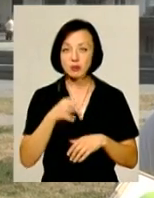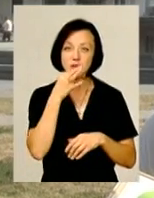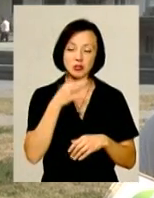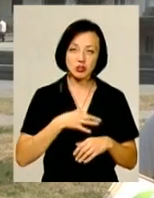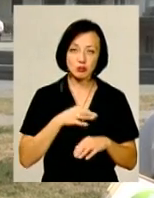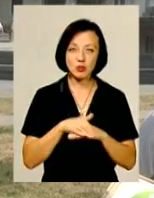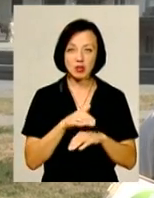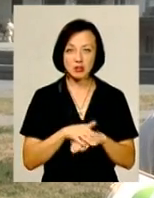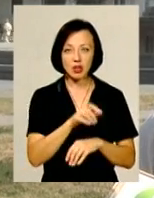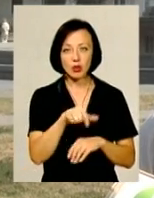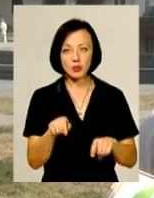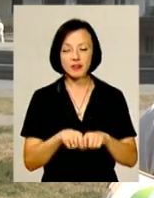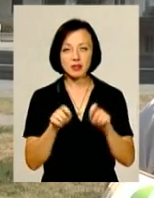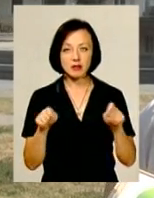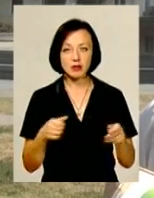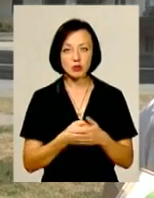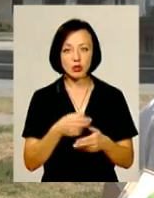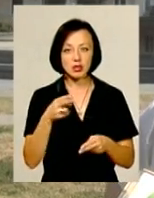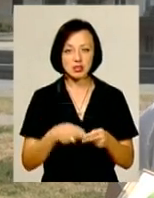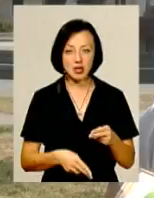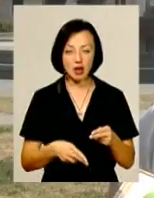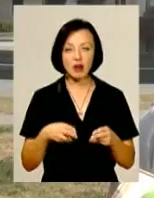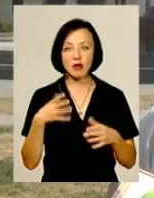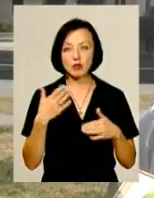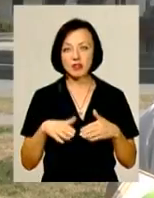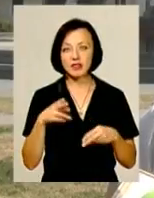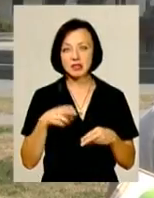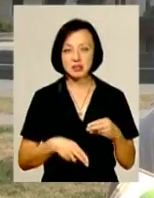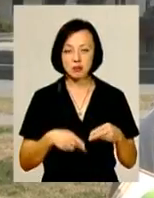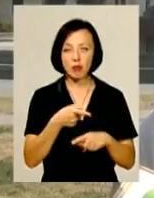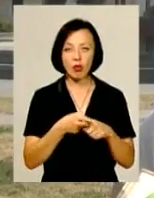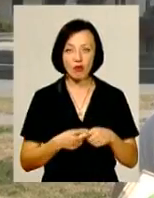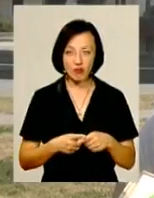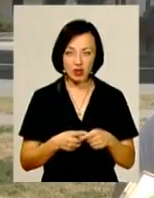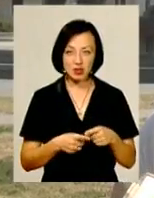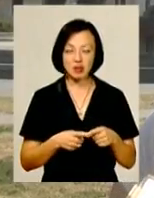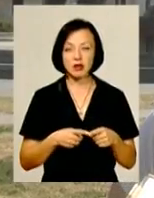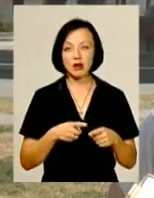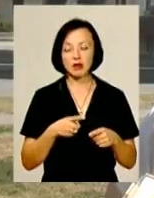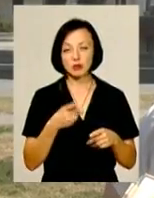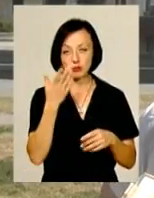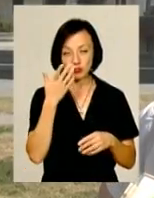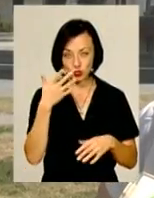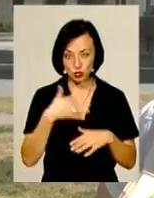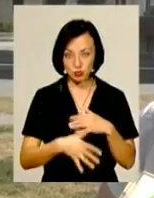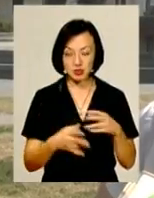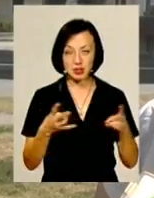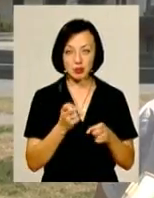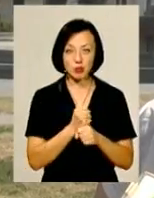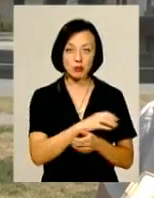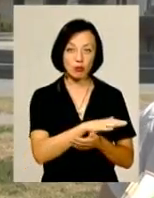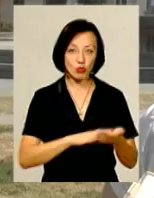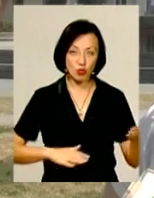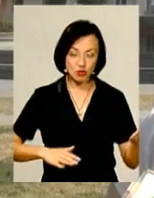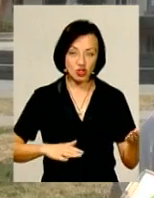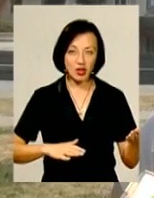ласка, тобто люди відкривалися до кінця. В кінці, напевно, половина зустрічей відбулася, коли ми зрозуміли, що треба робити продовження,